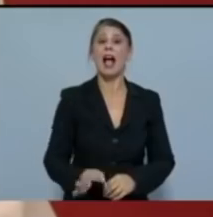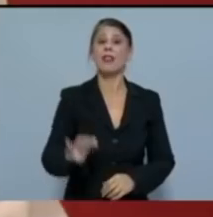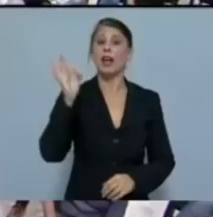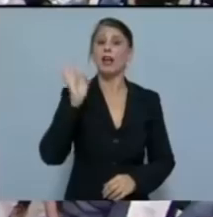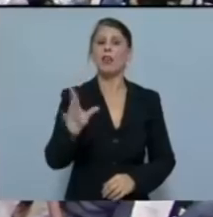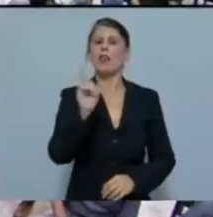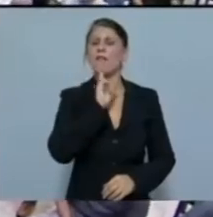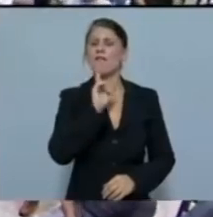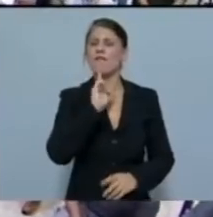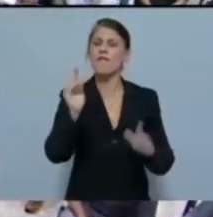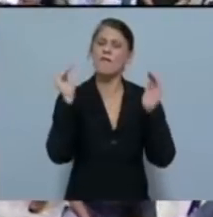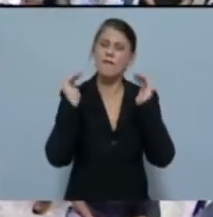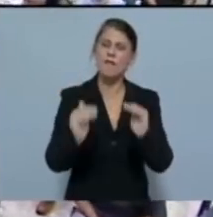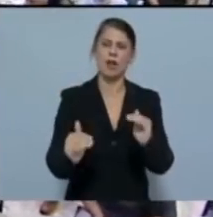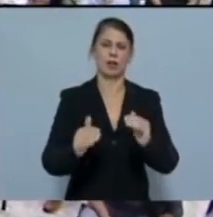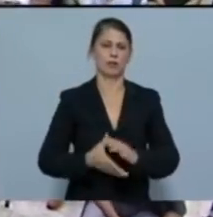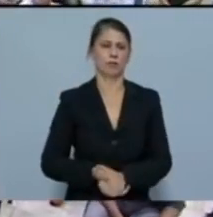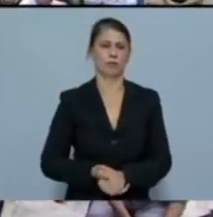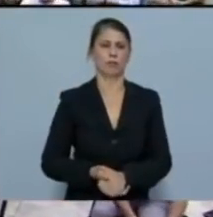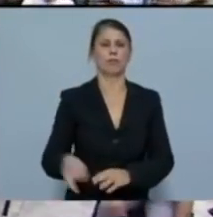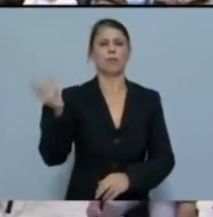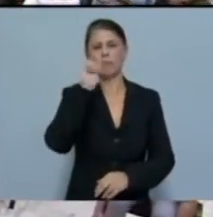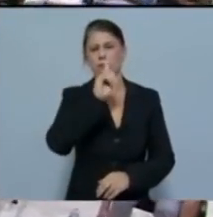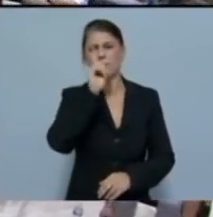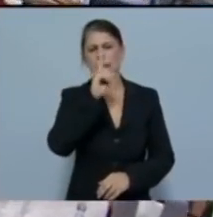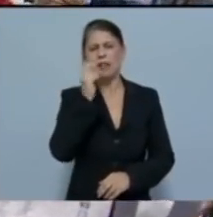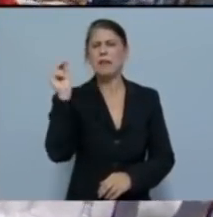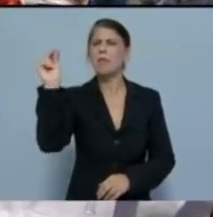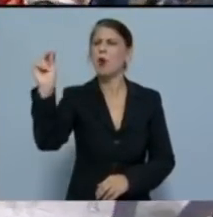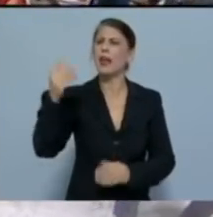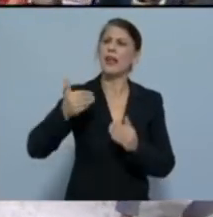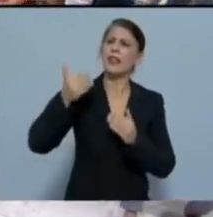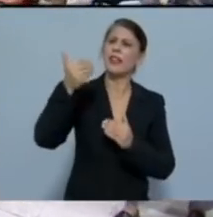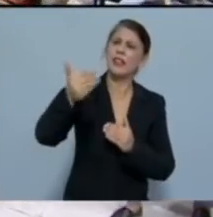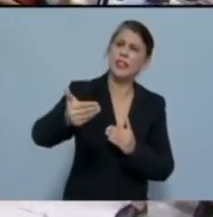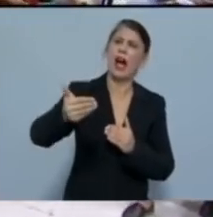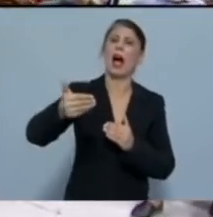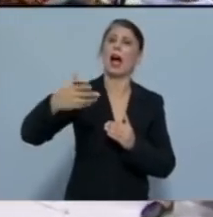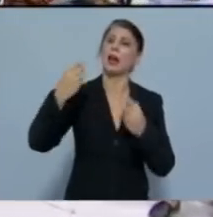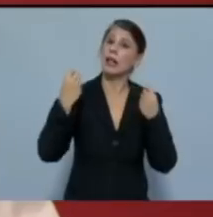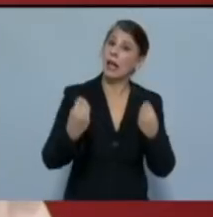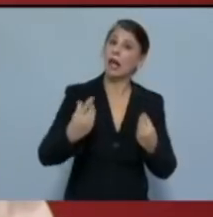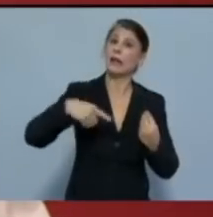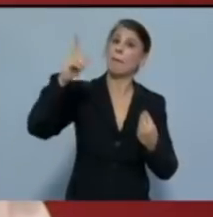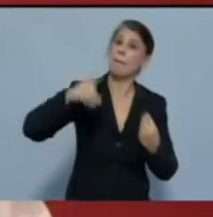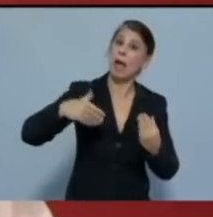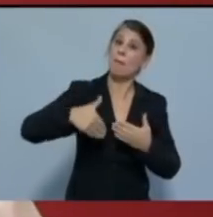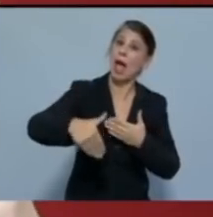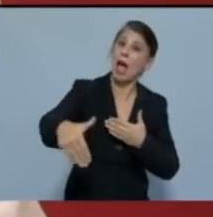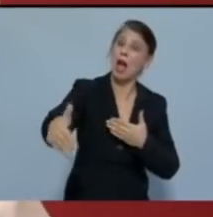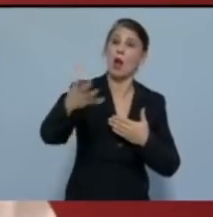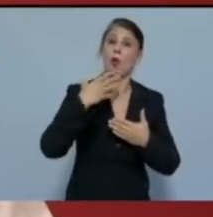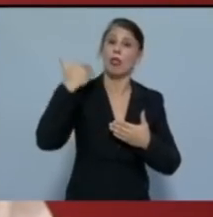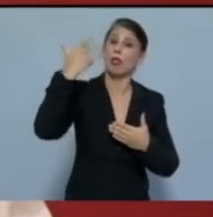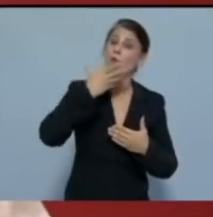και τα ίδια. Κάλπικες υποσχέσεις για δίθεν καλύτερες μέρες που έρχονται με στόχο να